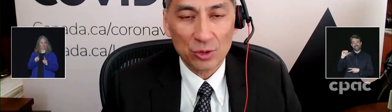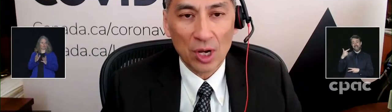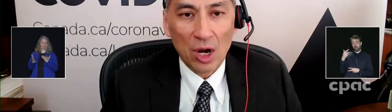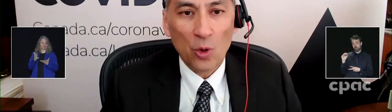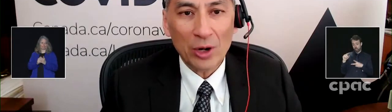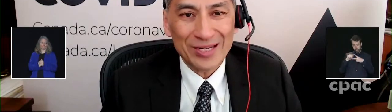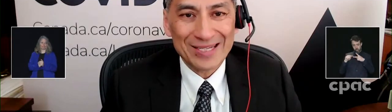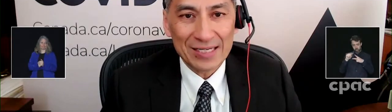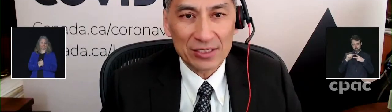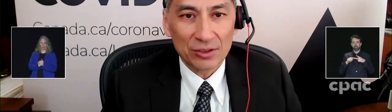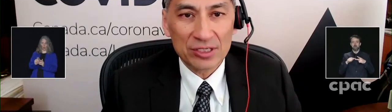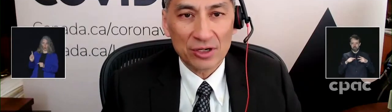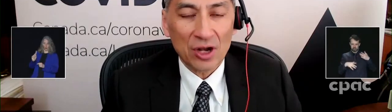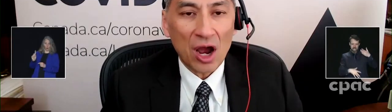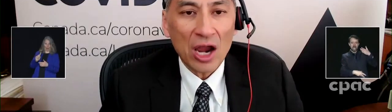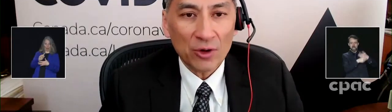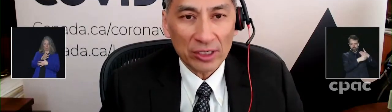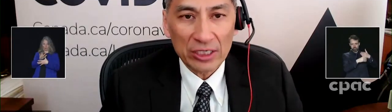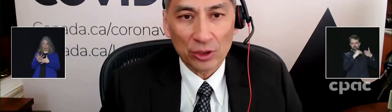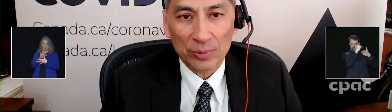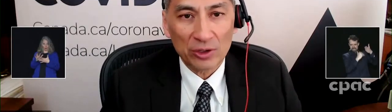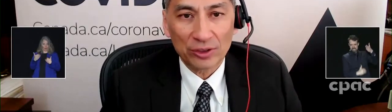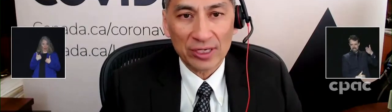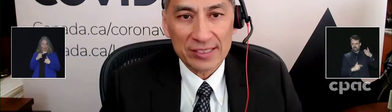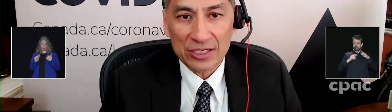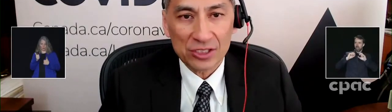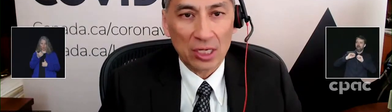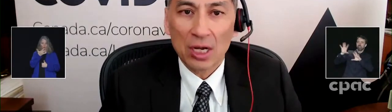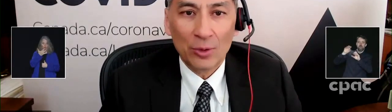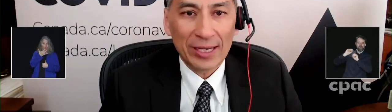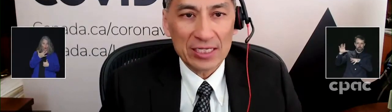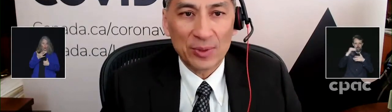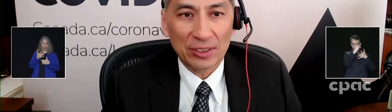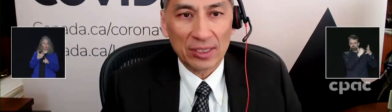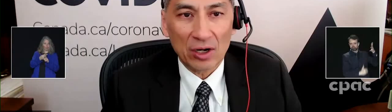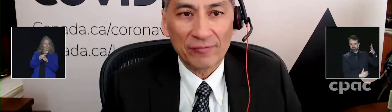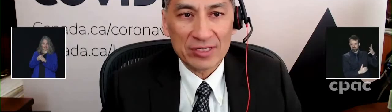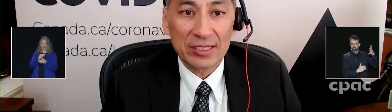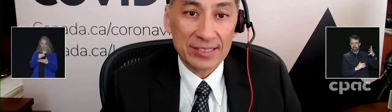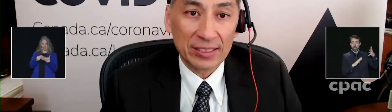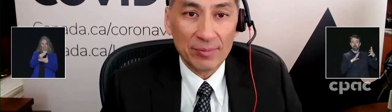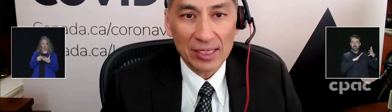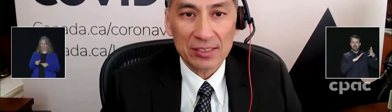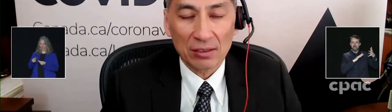Merci. Merci tous.